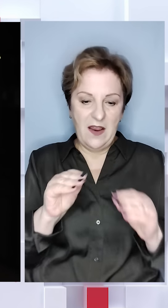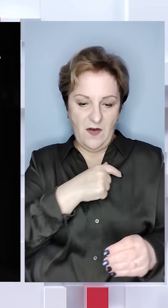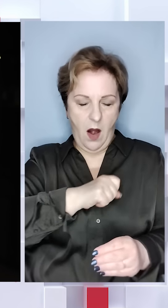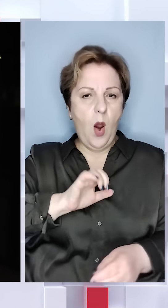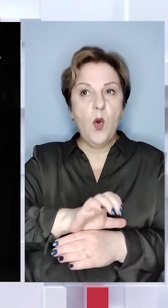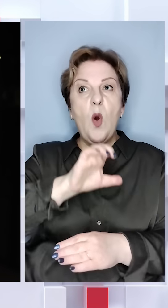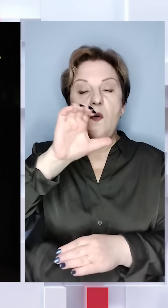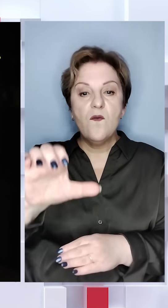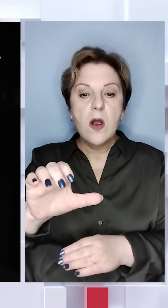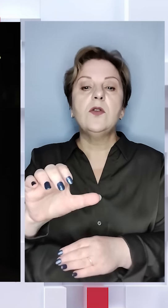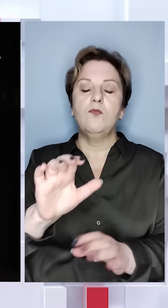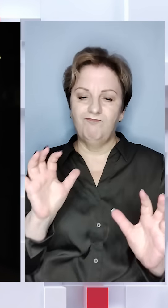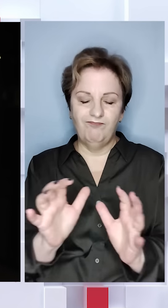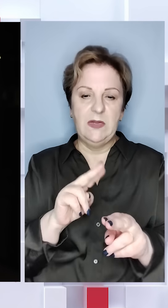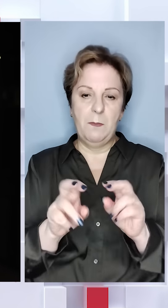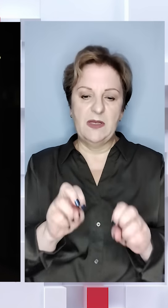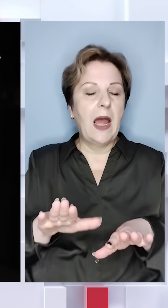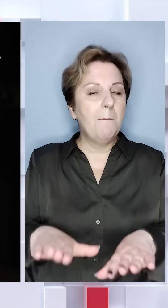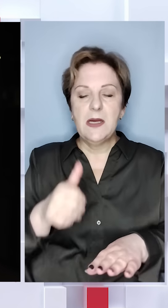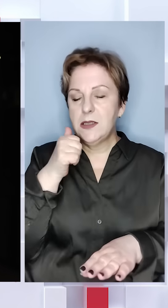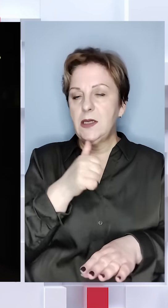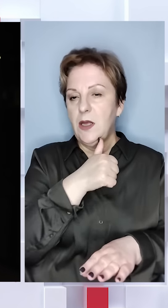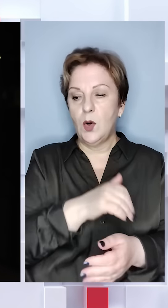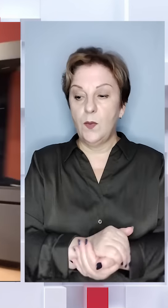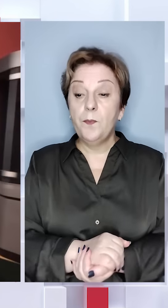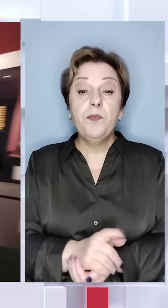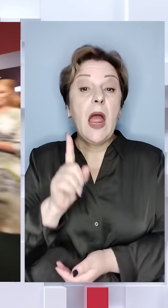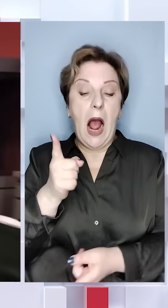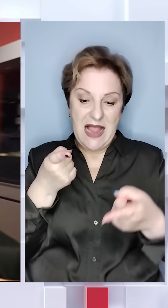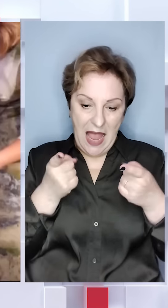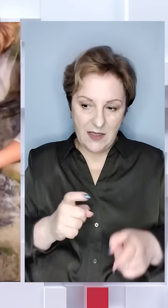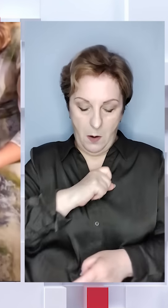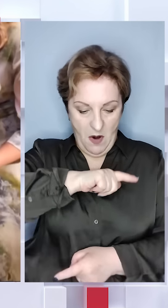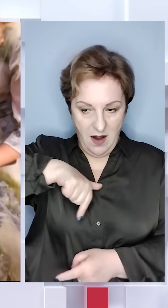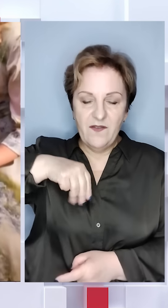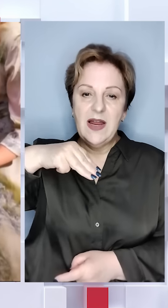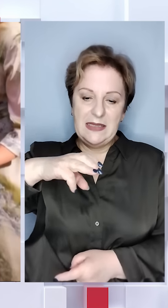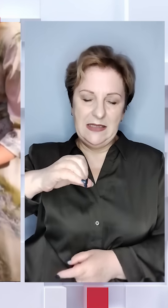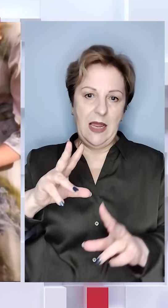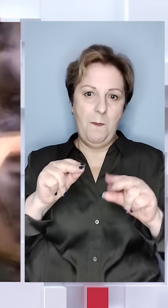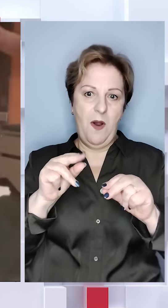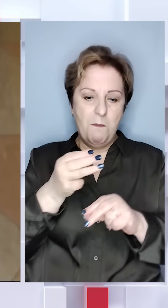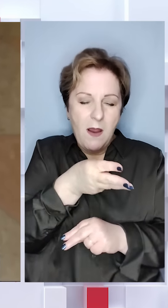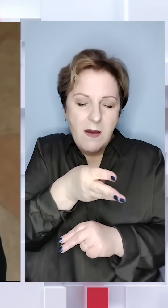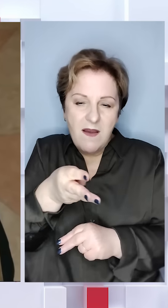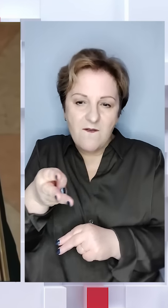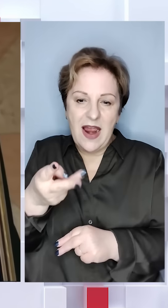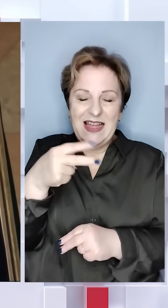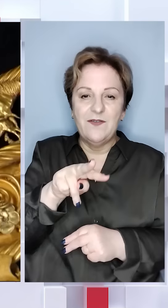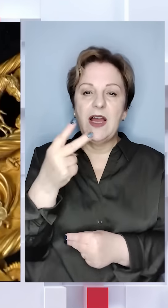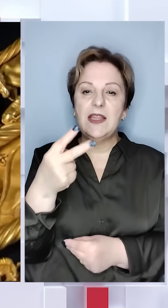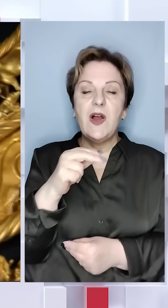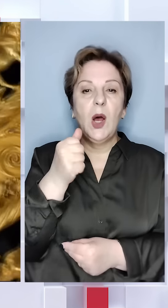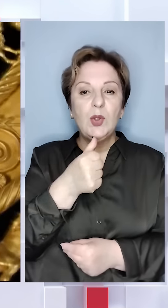в евакуації. З метою безпеки місце не розголошують. Але справжню пектораль ТСН пощастило відзняти 2020